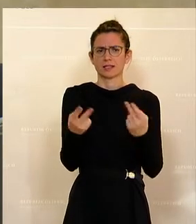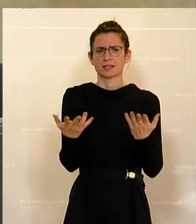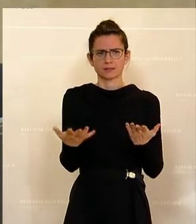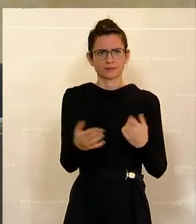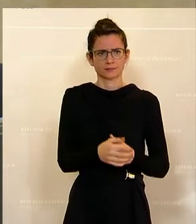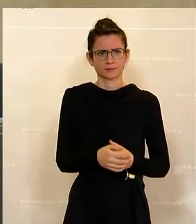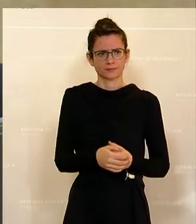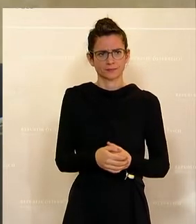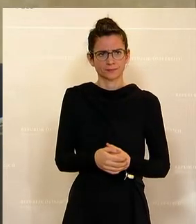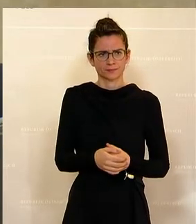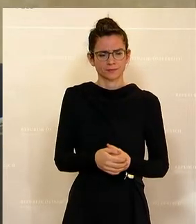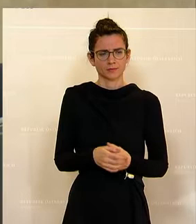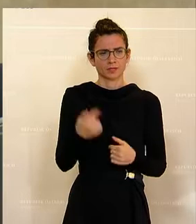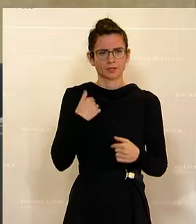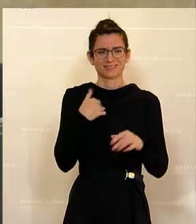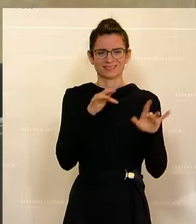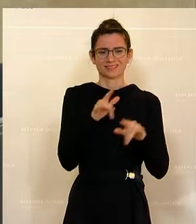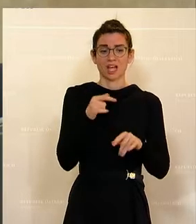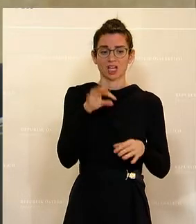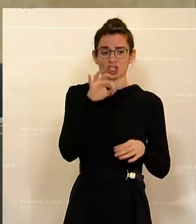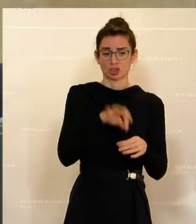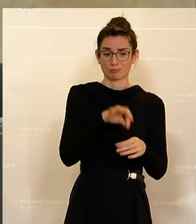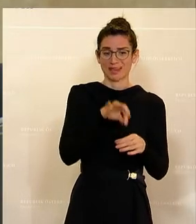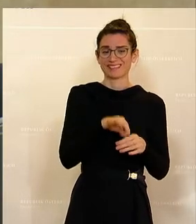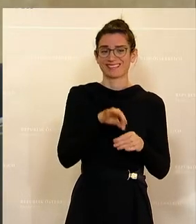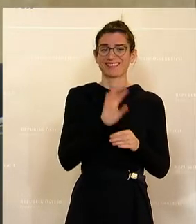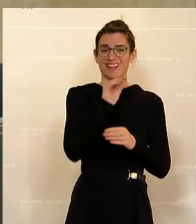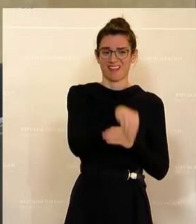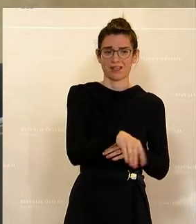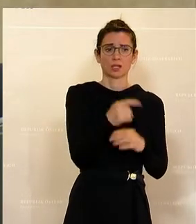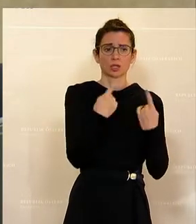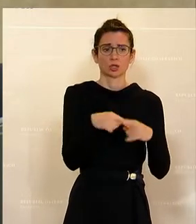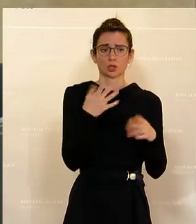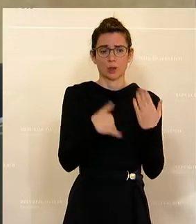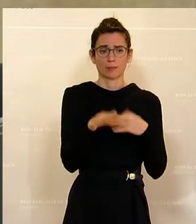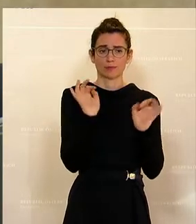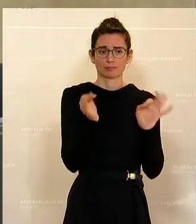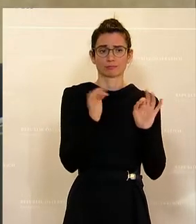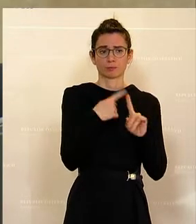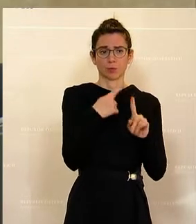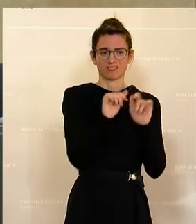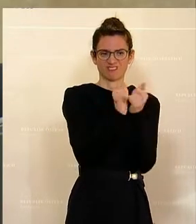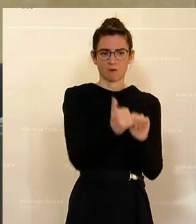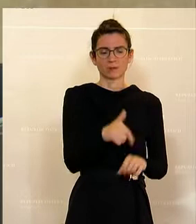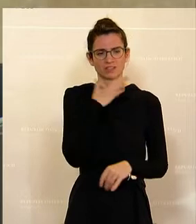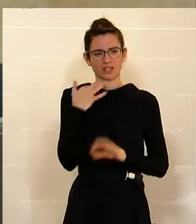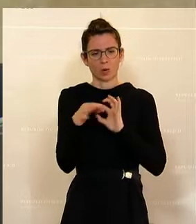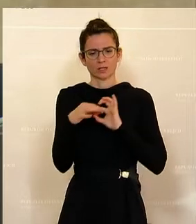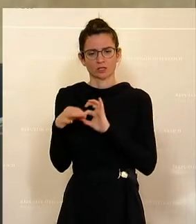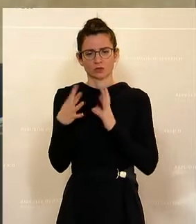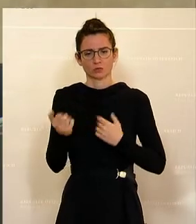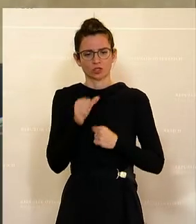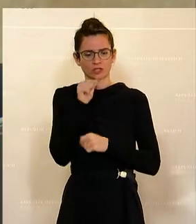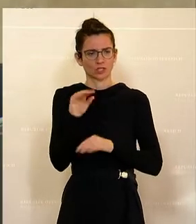zumindest. Die Begünstigung von Spenden ist natürlich etwas, was sich sehr viele Organisationen wünschen. Übrigens nicht nur im